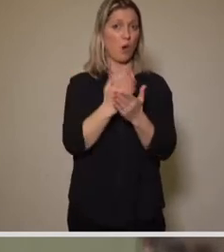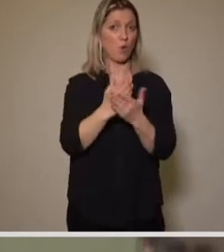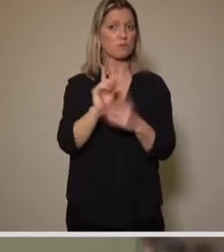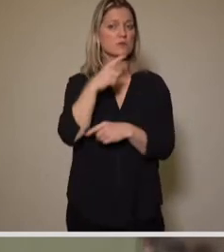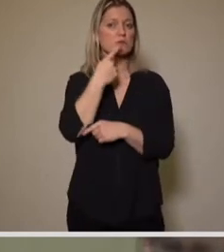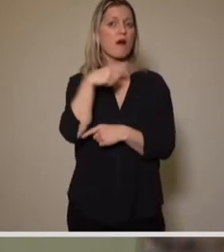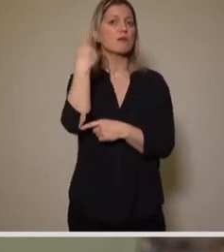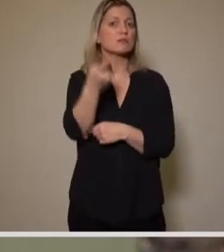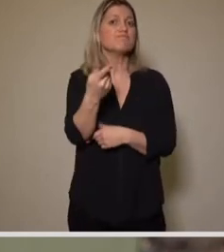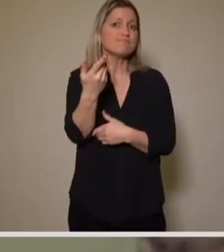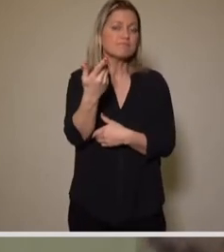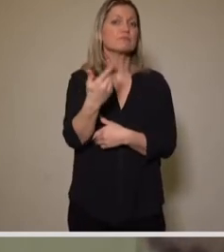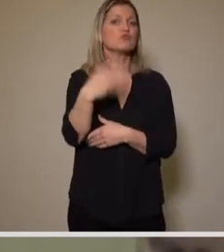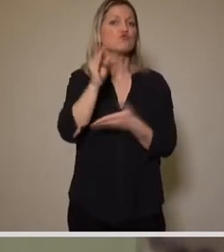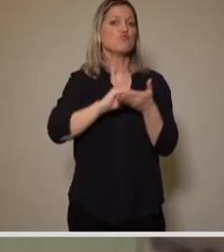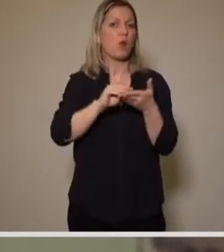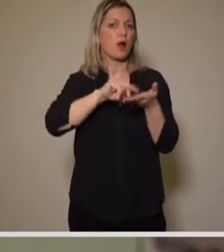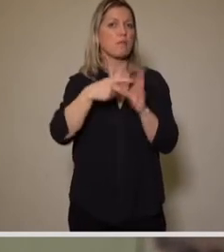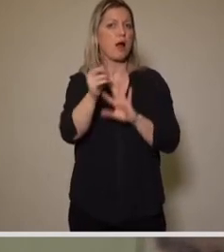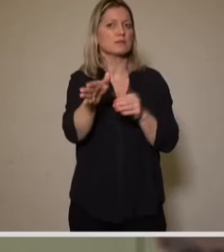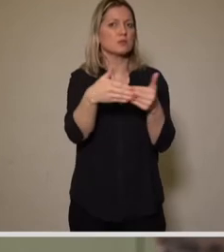gestellten neuerlichen Schließungen von Schulen.